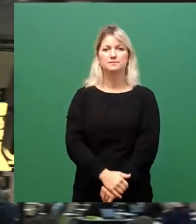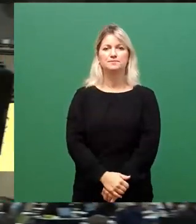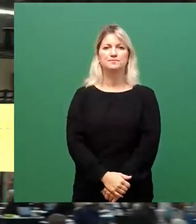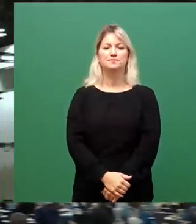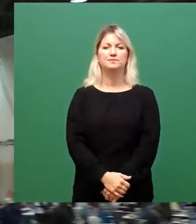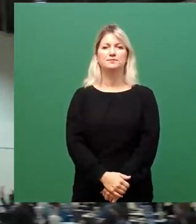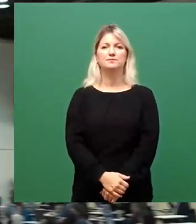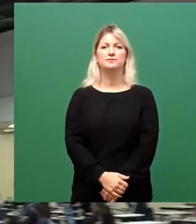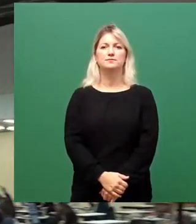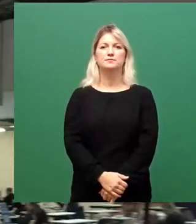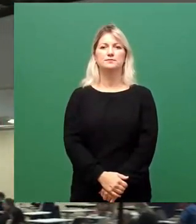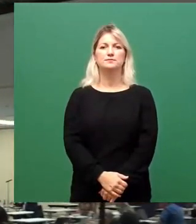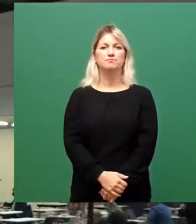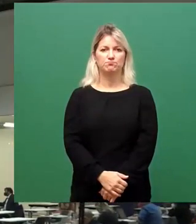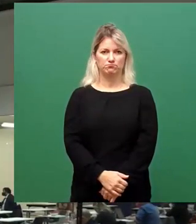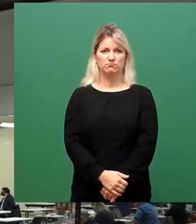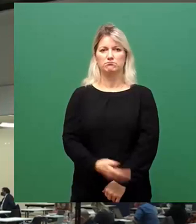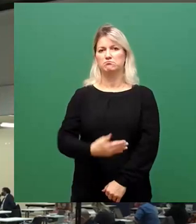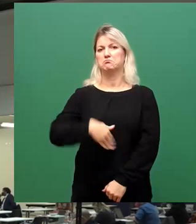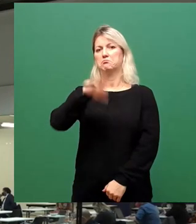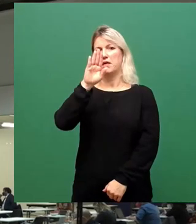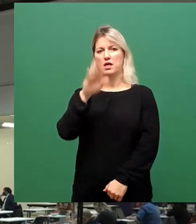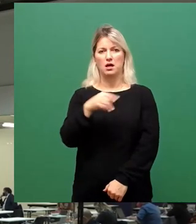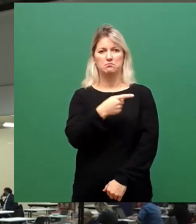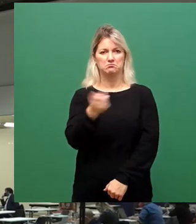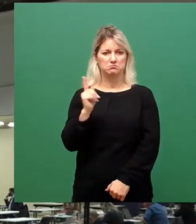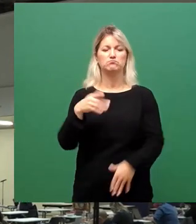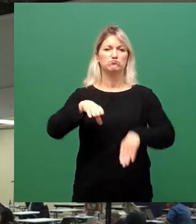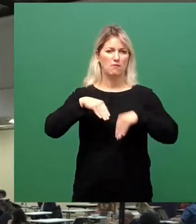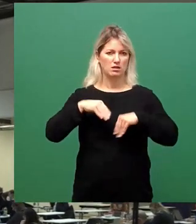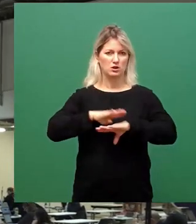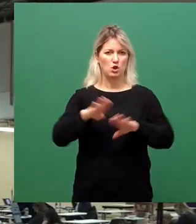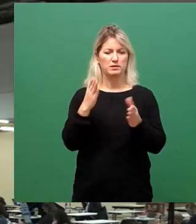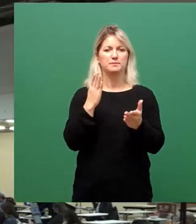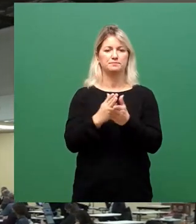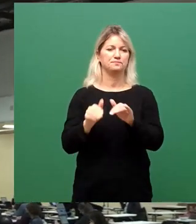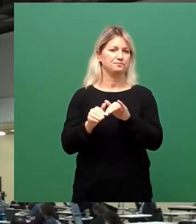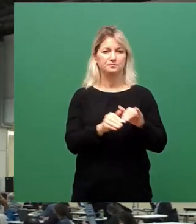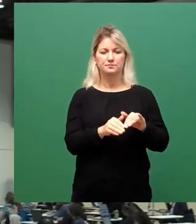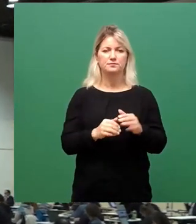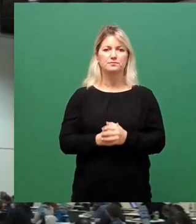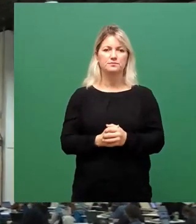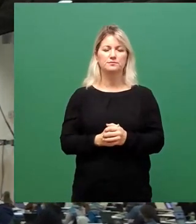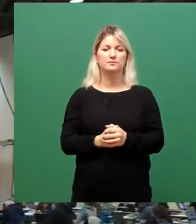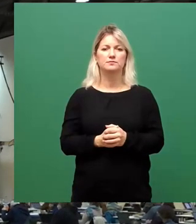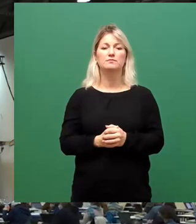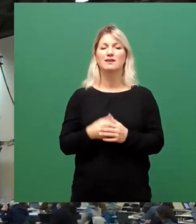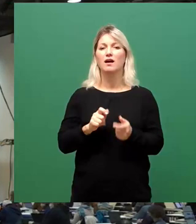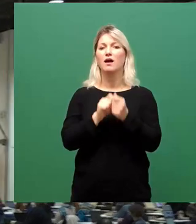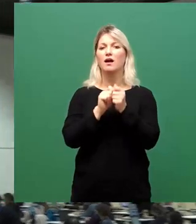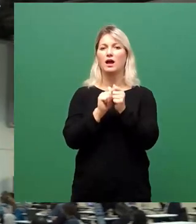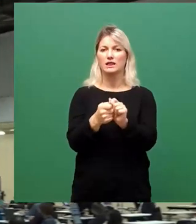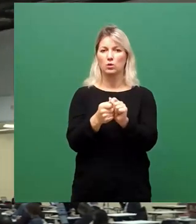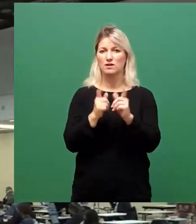Das ist die deutliche Mehrheit, wer damit angenommen. Wir kommen zu dem Änderungsantrag oder